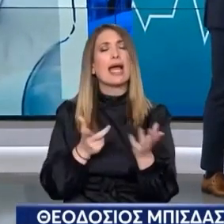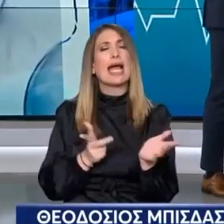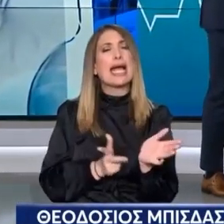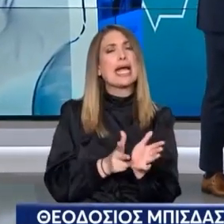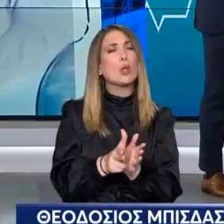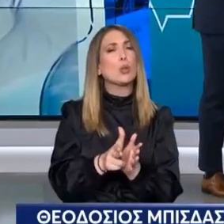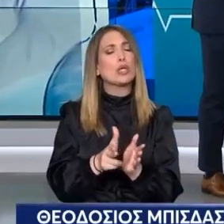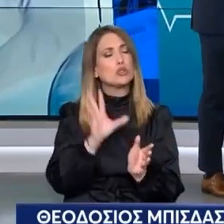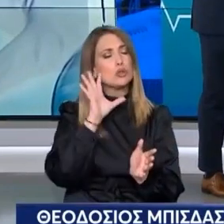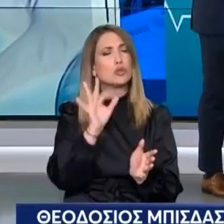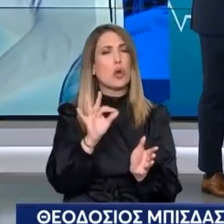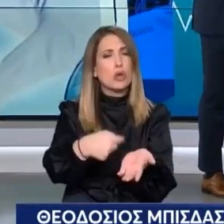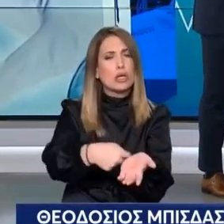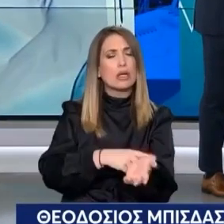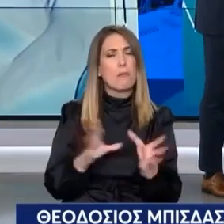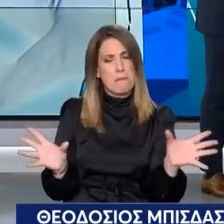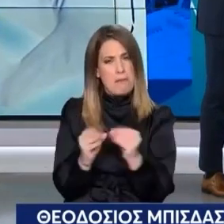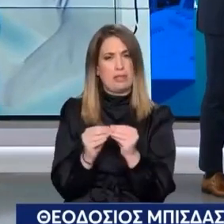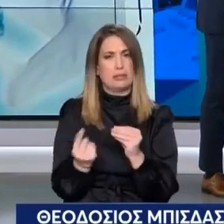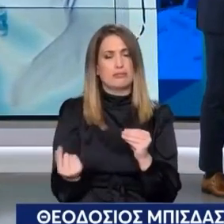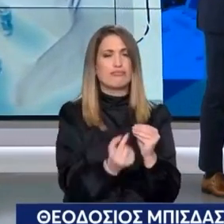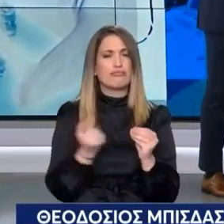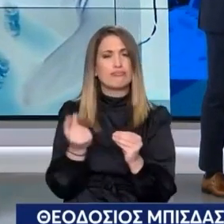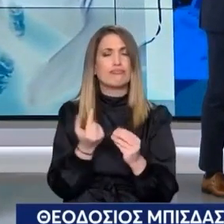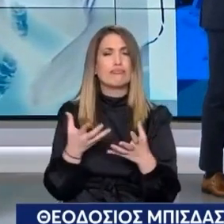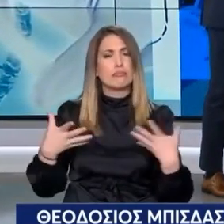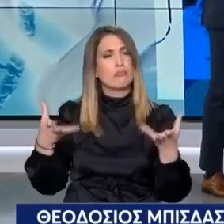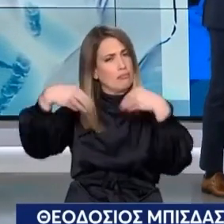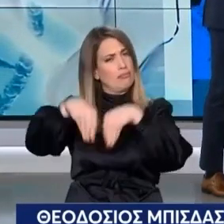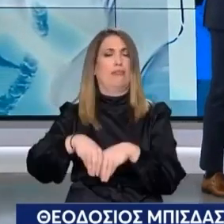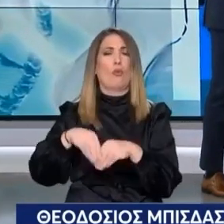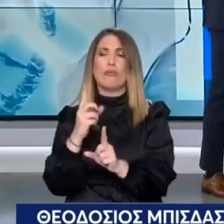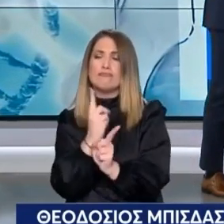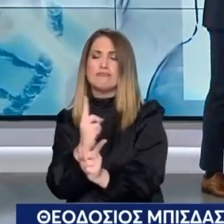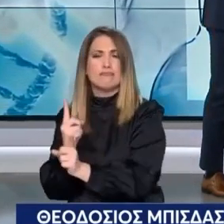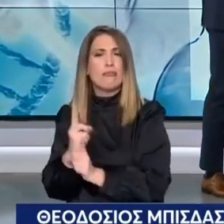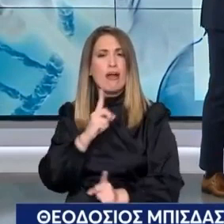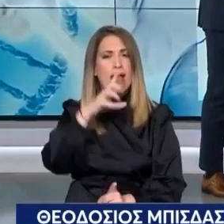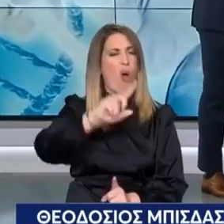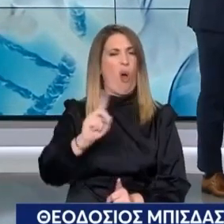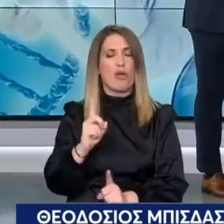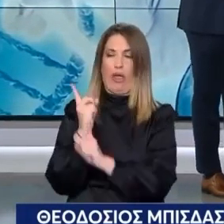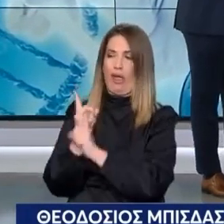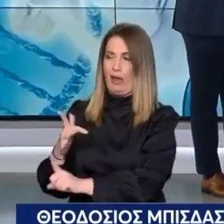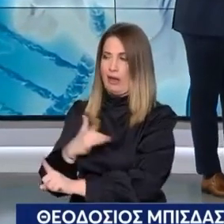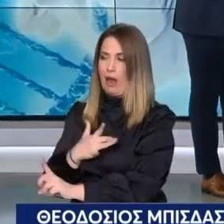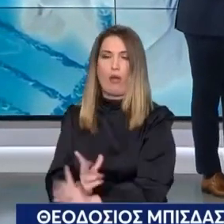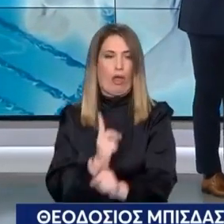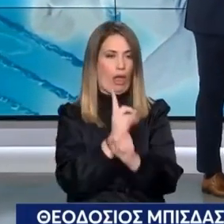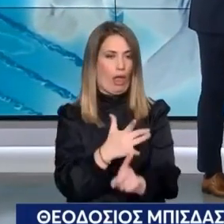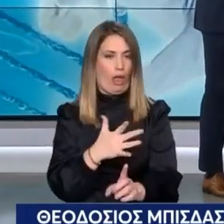ανοιχτές και ενδαγκιακές Και ελάχιστα επεμβατικές επεμβάσεις Μέσα στον ίδιο χώρο Άρα σημαίνει πρακτικά ότι